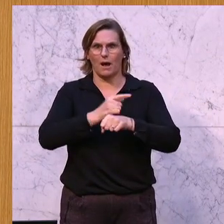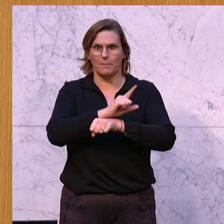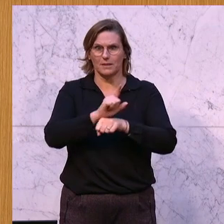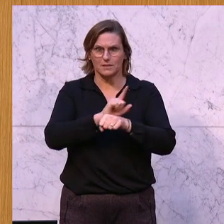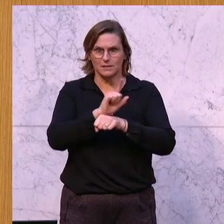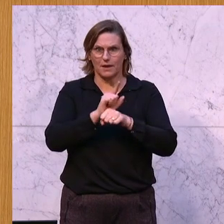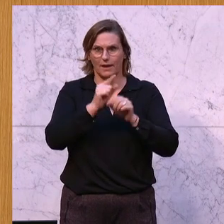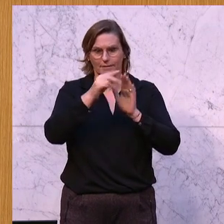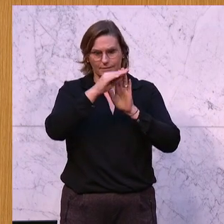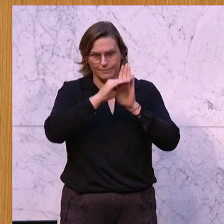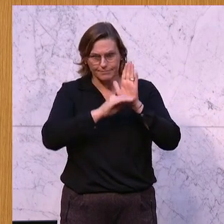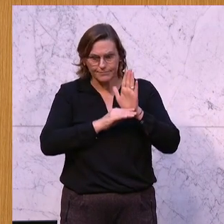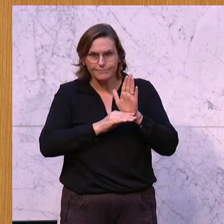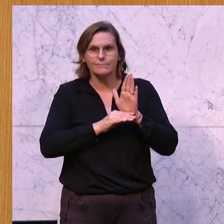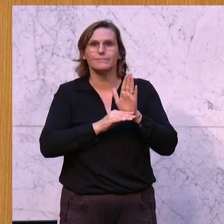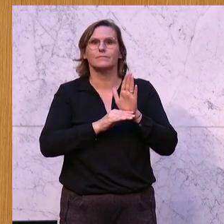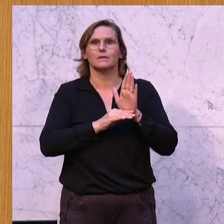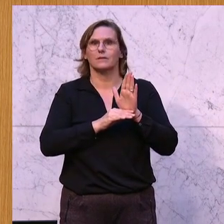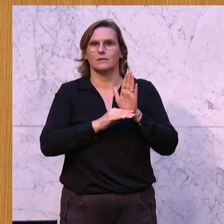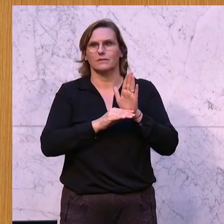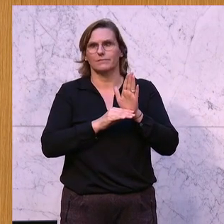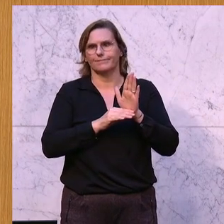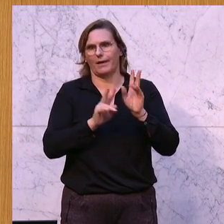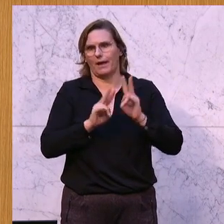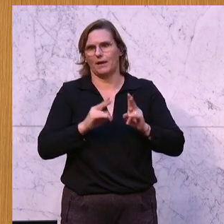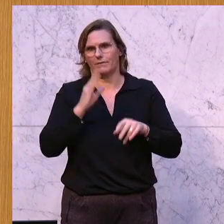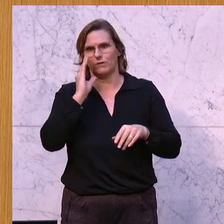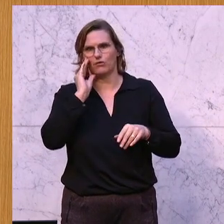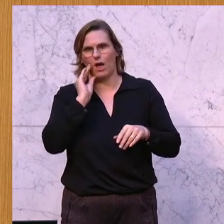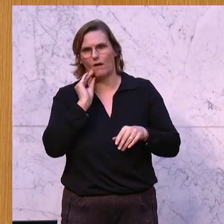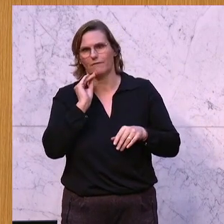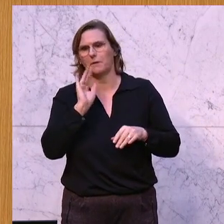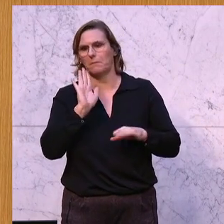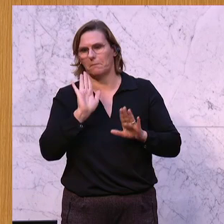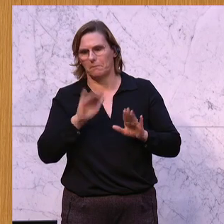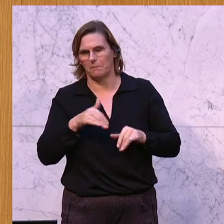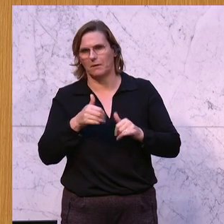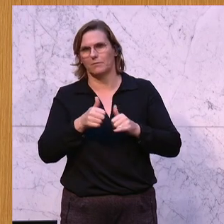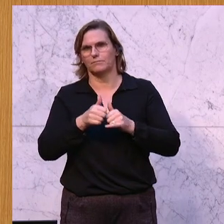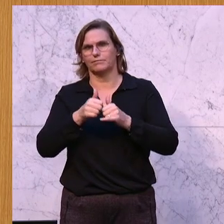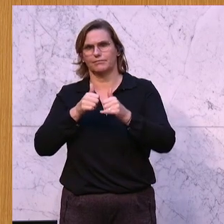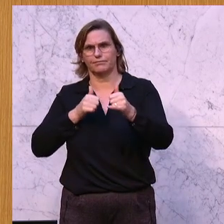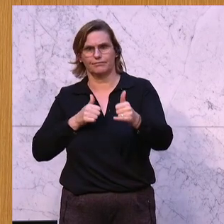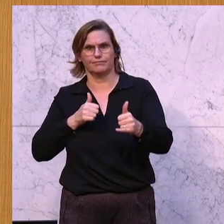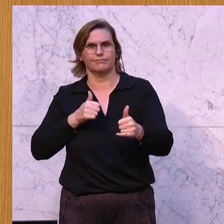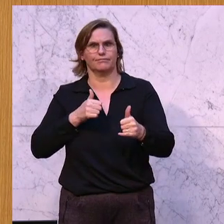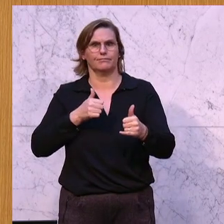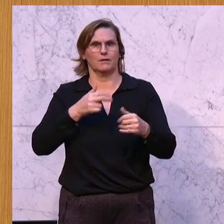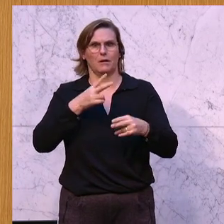verschlafen wurde in der Umsetzung und zu einer starken Mehrbelastung in den Spitälern geführt hat. Das hat mit dem